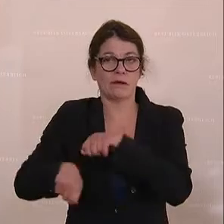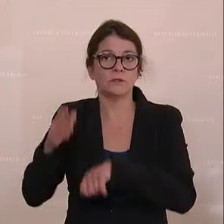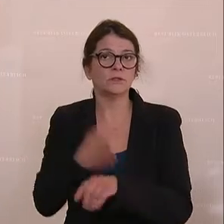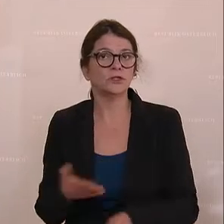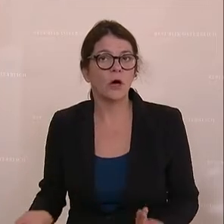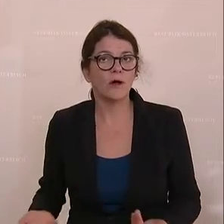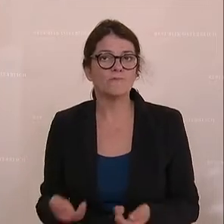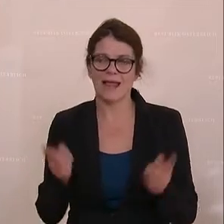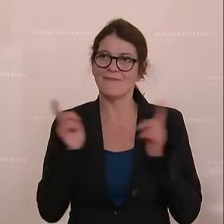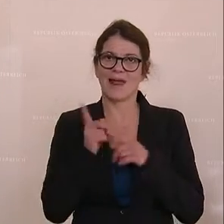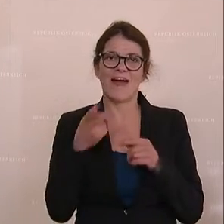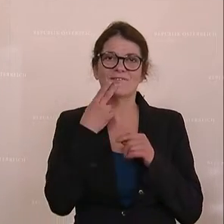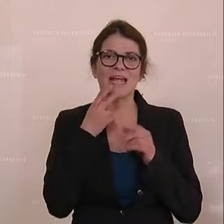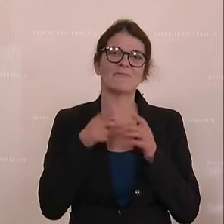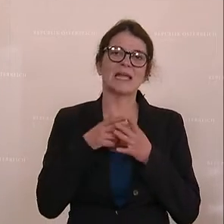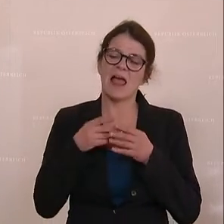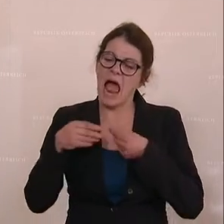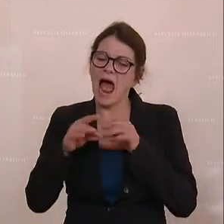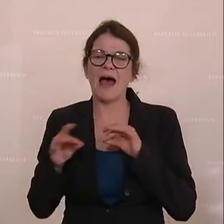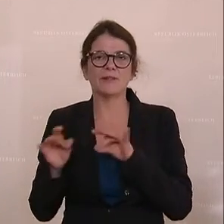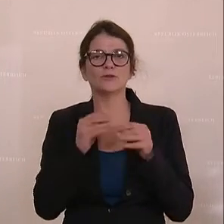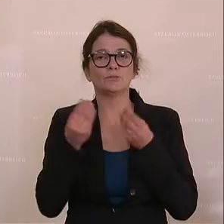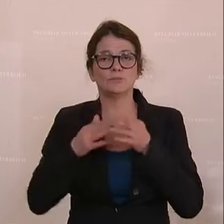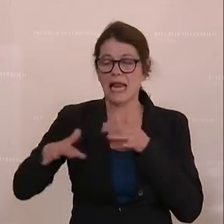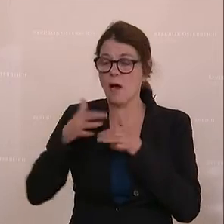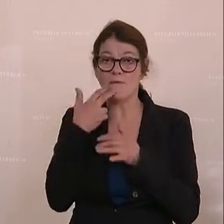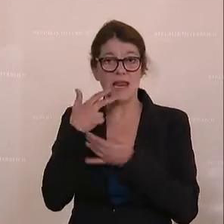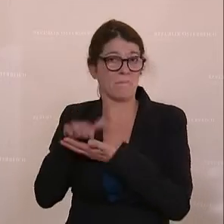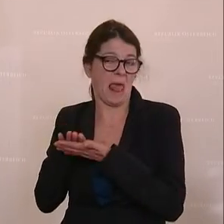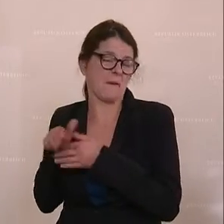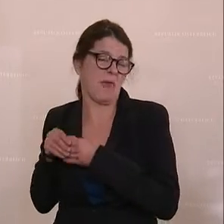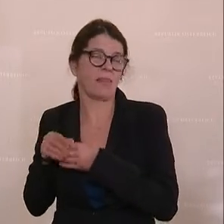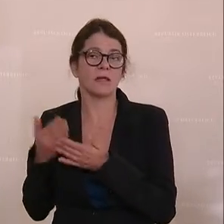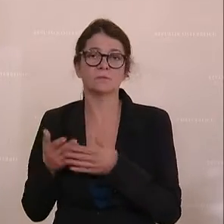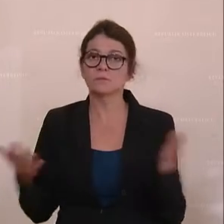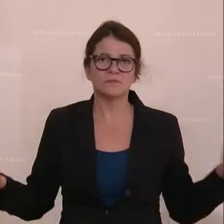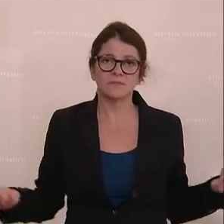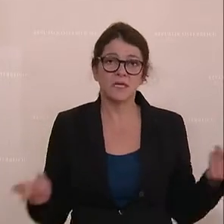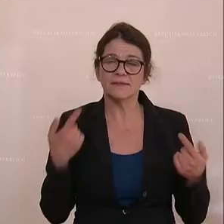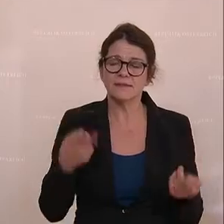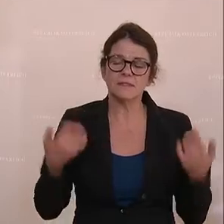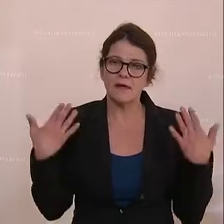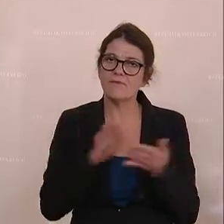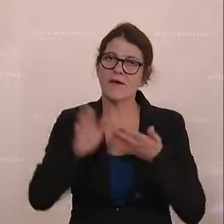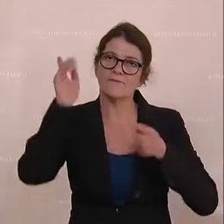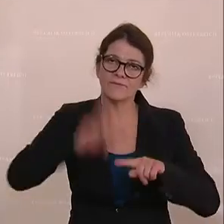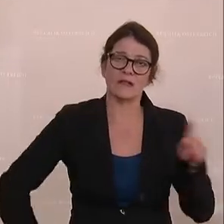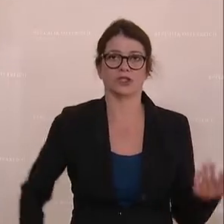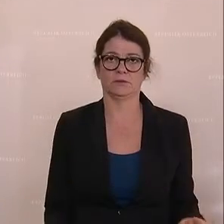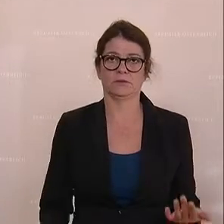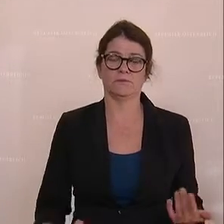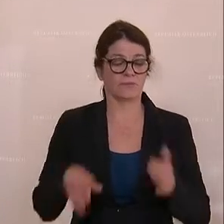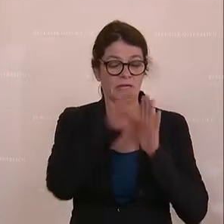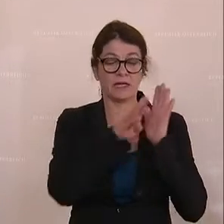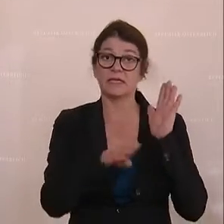Handlungsspielraum für das verbleibende Drittel. Das ist ganz einfach falsch. Der Gesetzestext